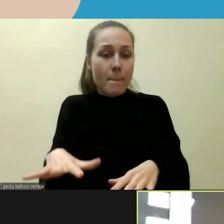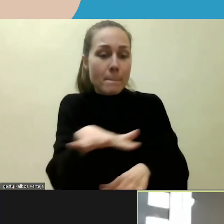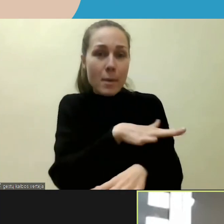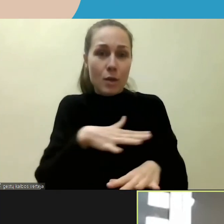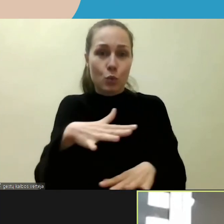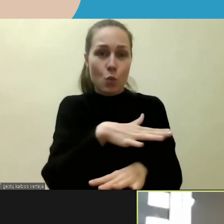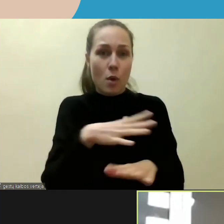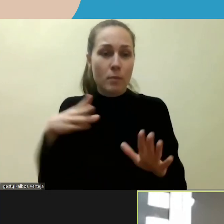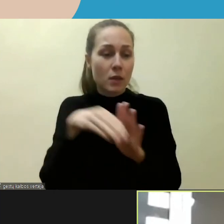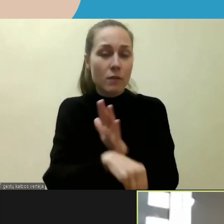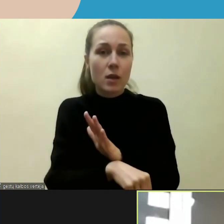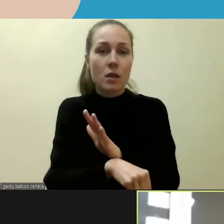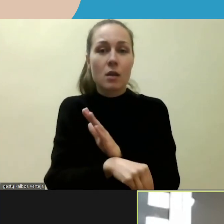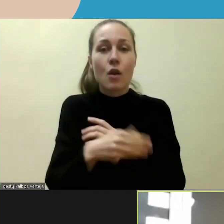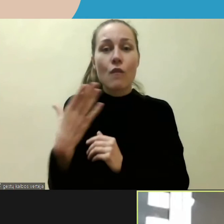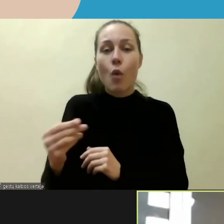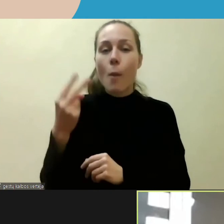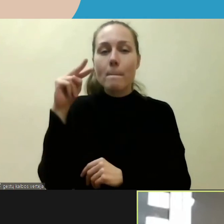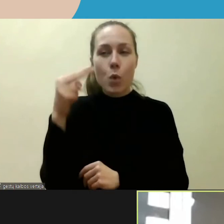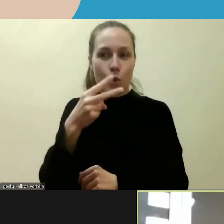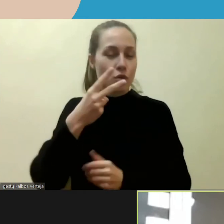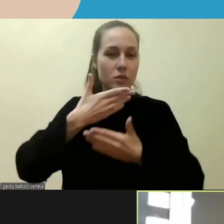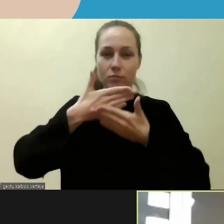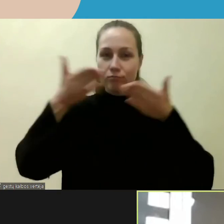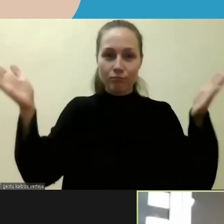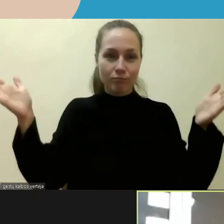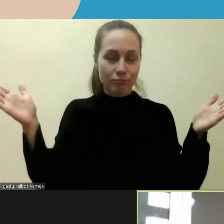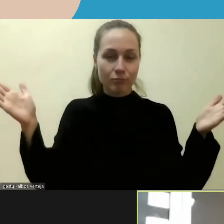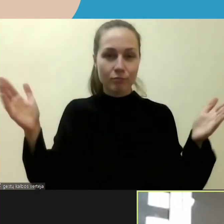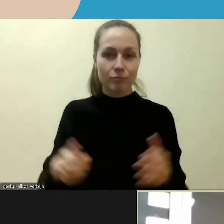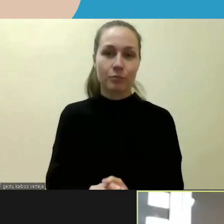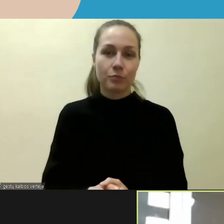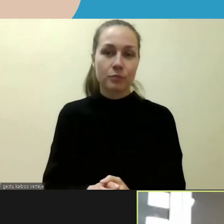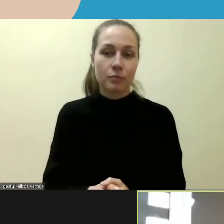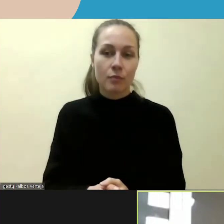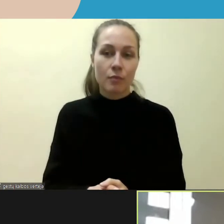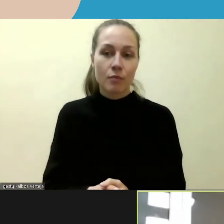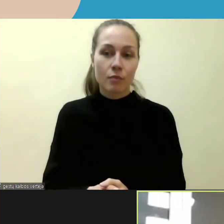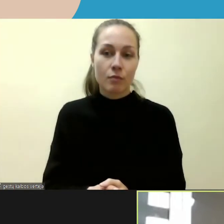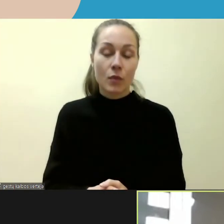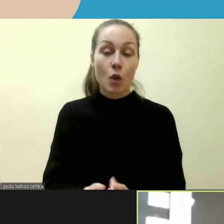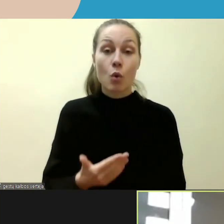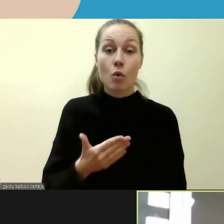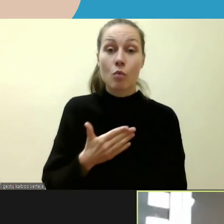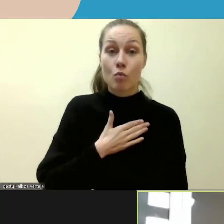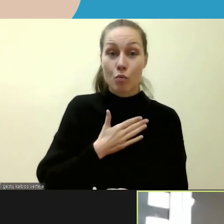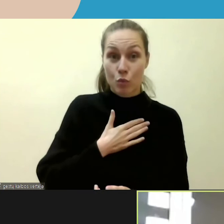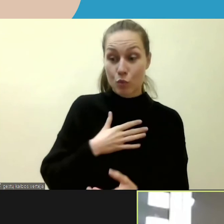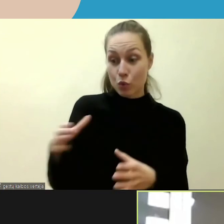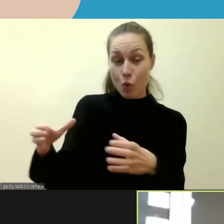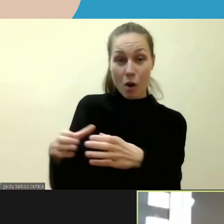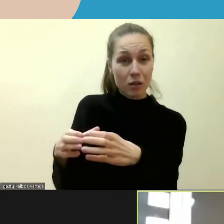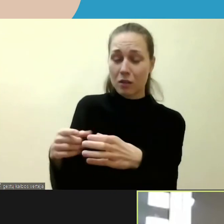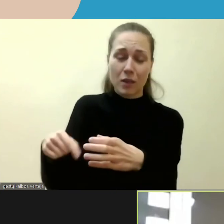sakykime, požiūris į viską yra daug platesnis. Tai kažkaip mūsų rate to nesijaučia, bet